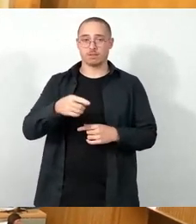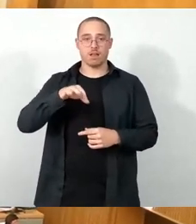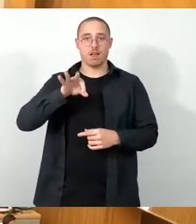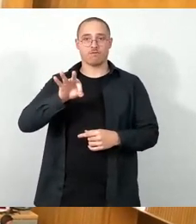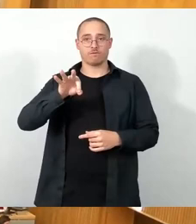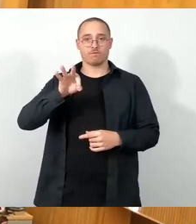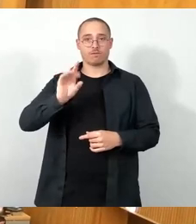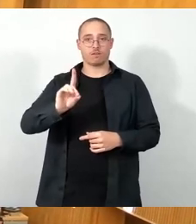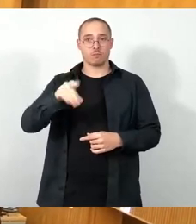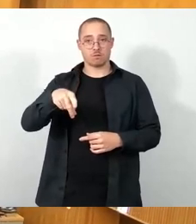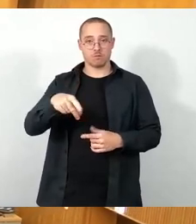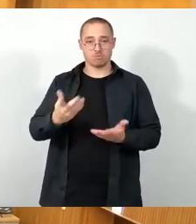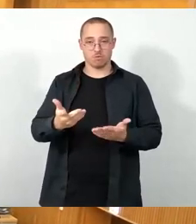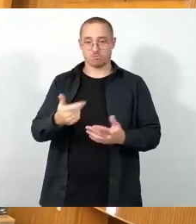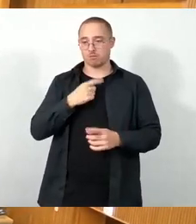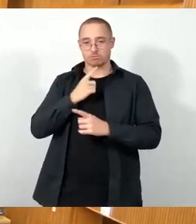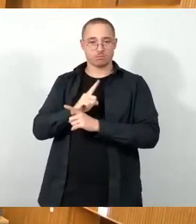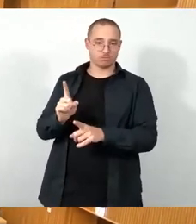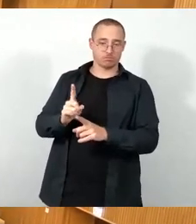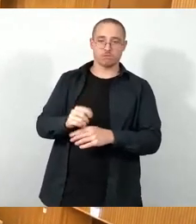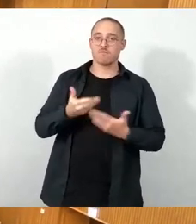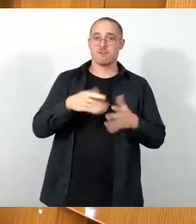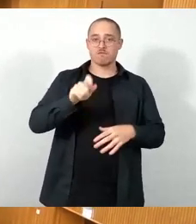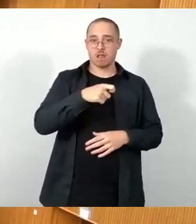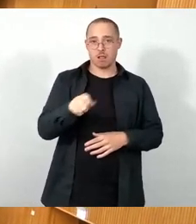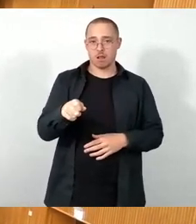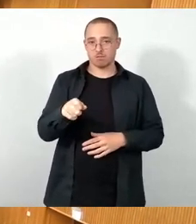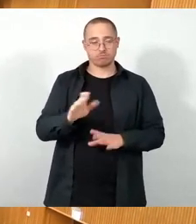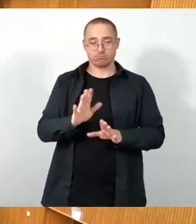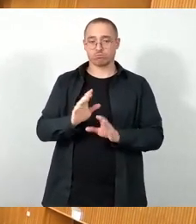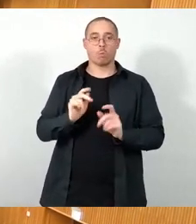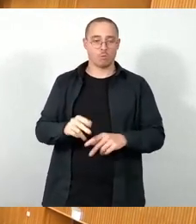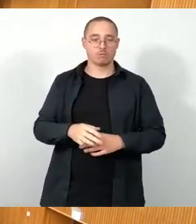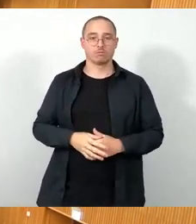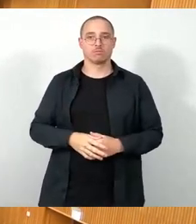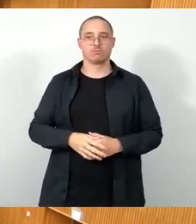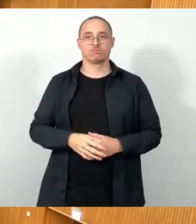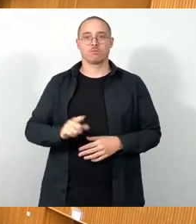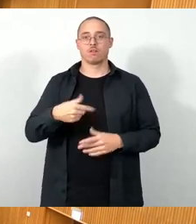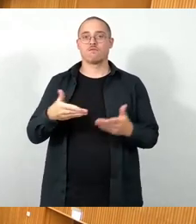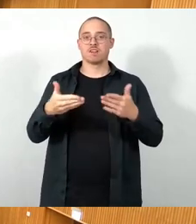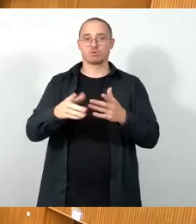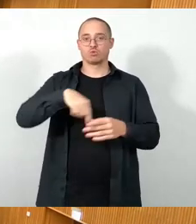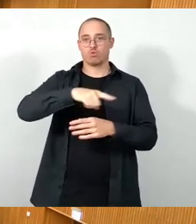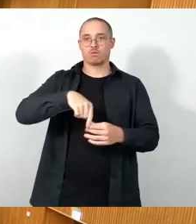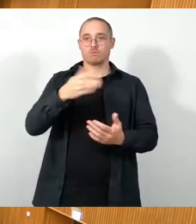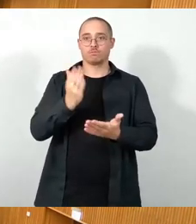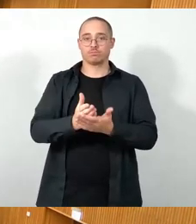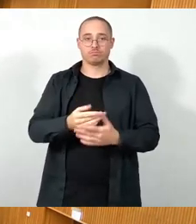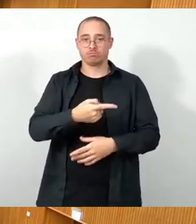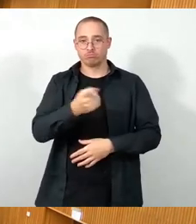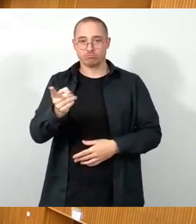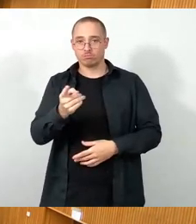verzichten. So, dann sind wir erstmal durch die Fraktionsrunde durch. Weitere Redner,